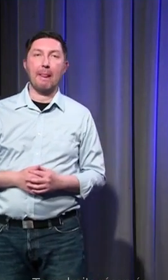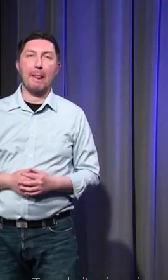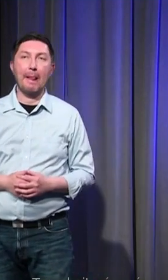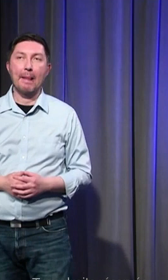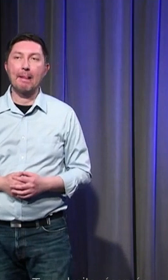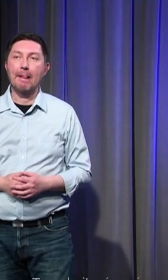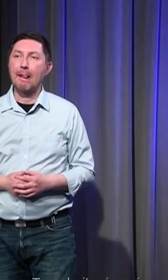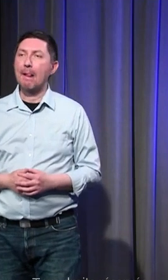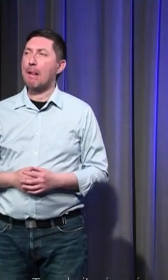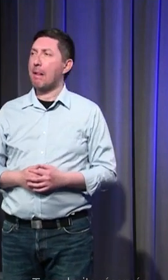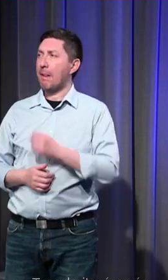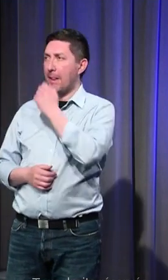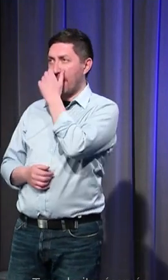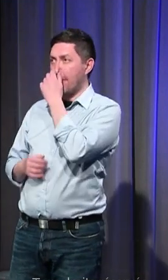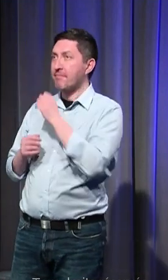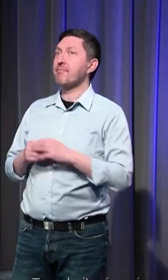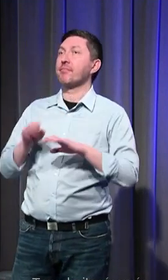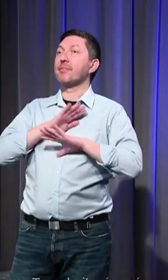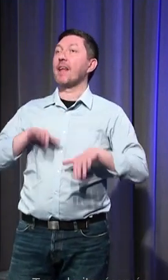la dernière question